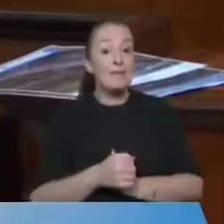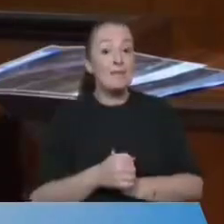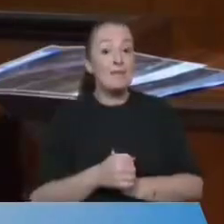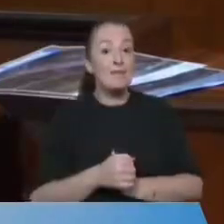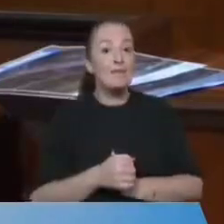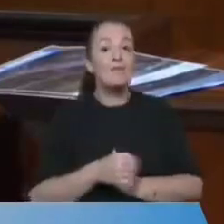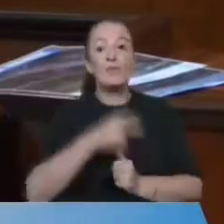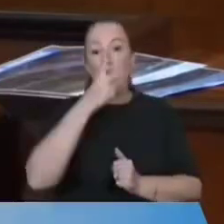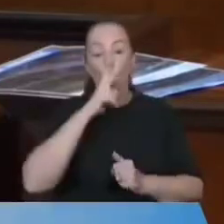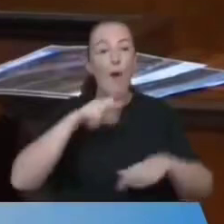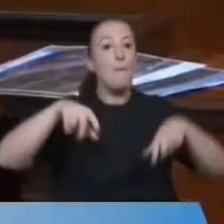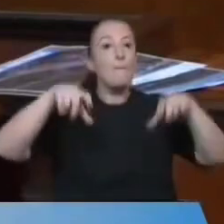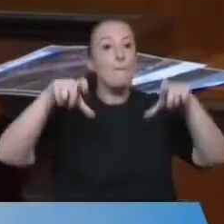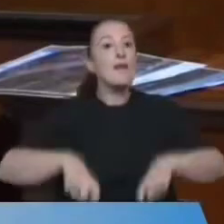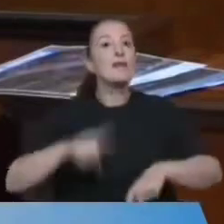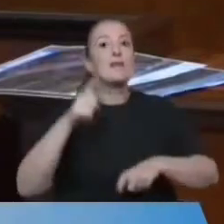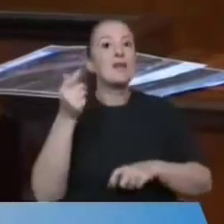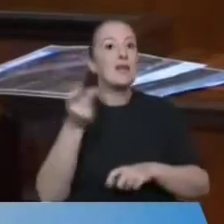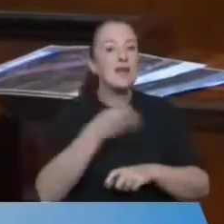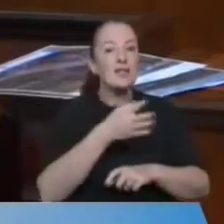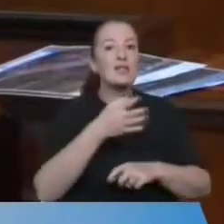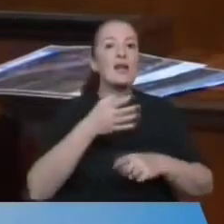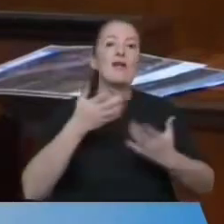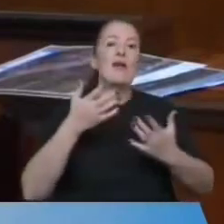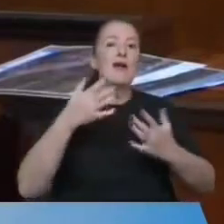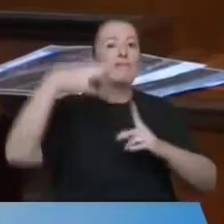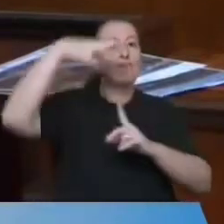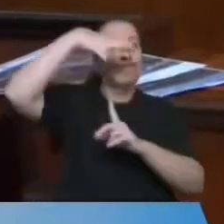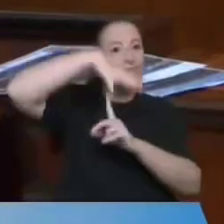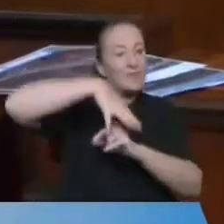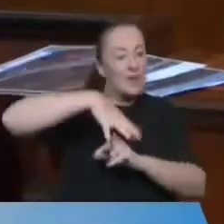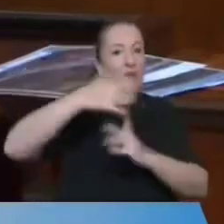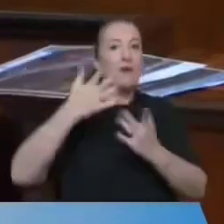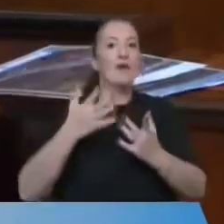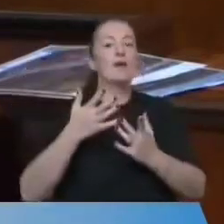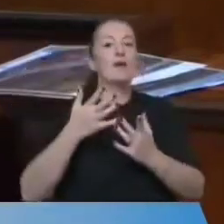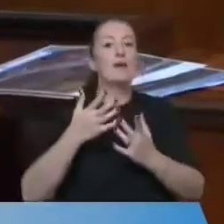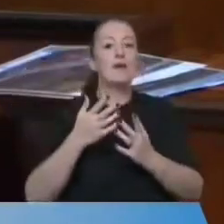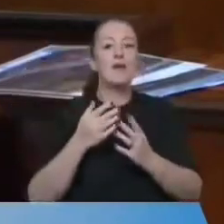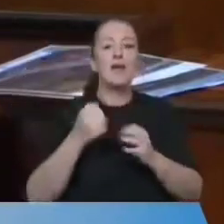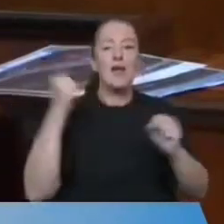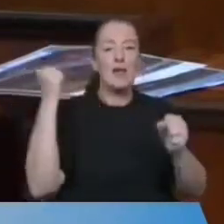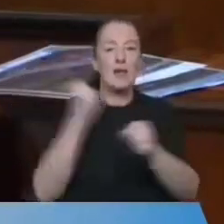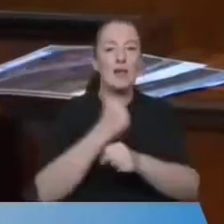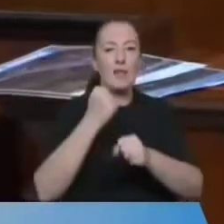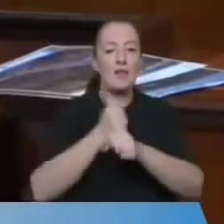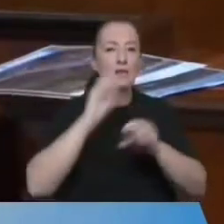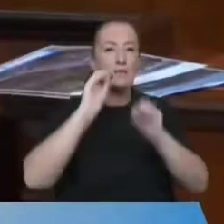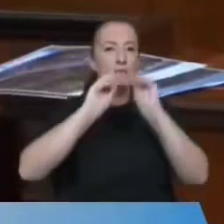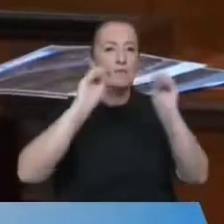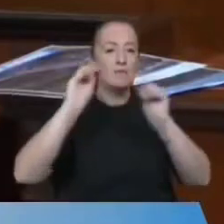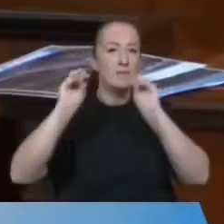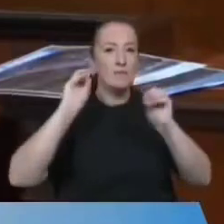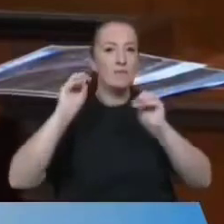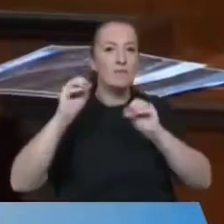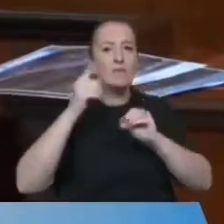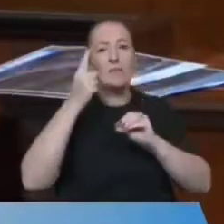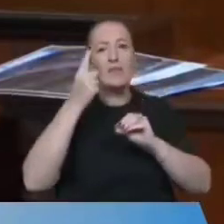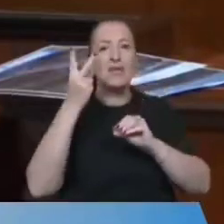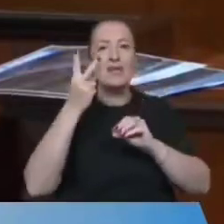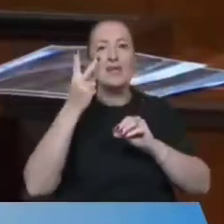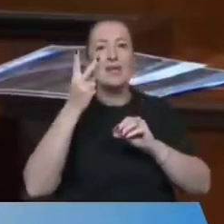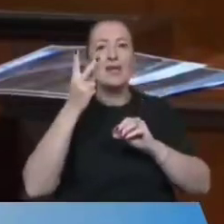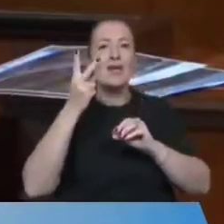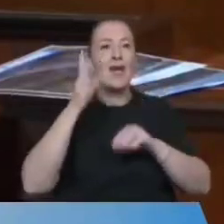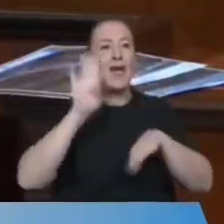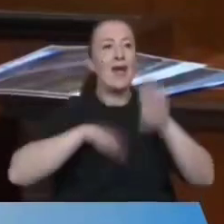Köy meydanına birkaç tane kamelya, granit taşlar, bir iki süs havuzu